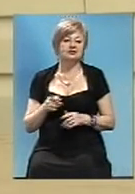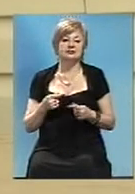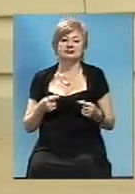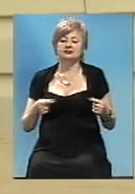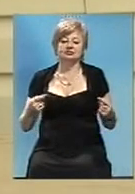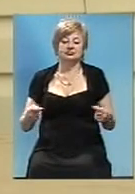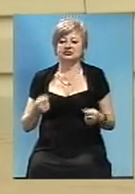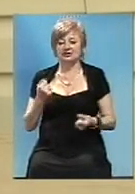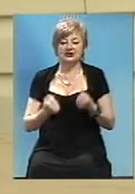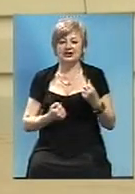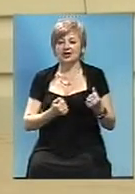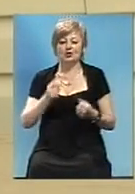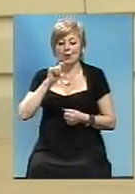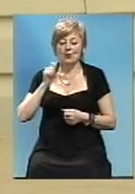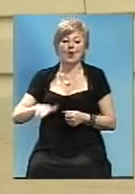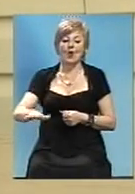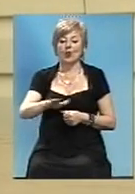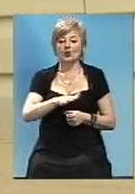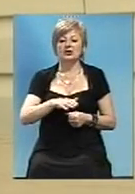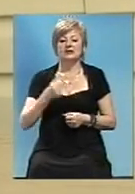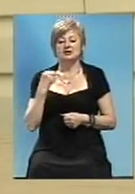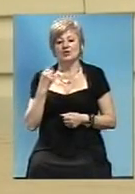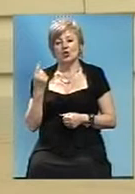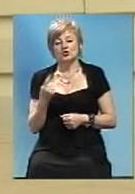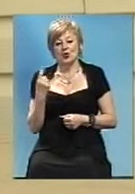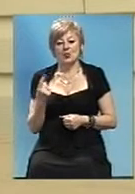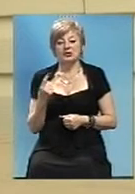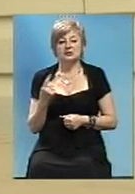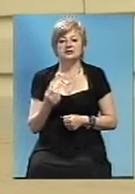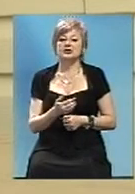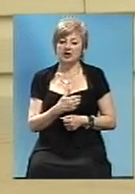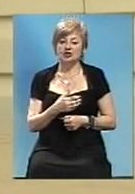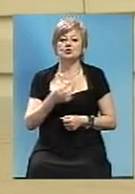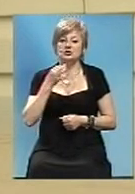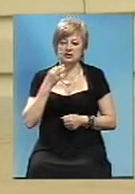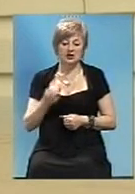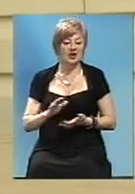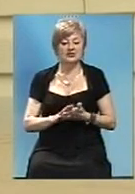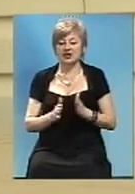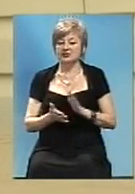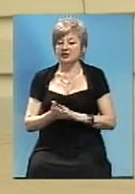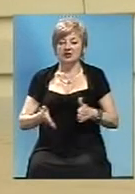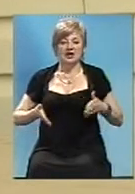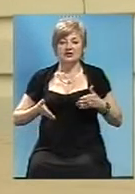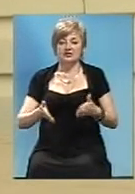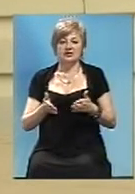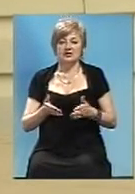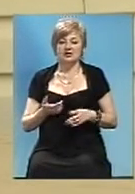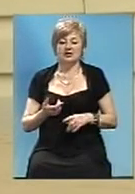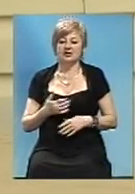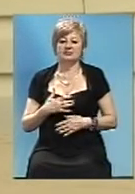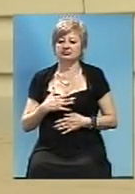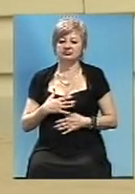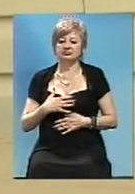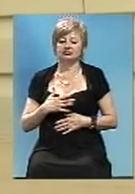я їжу по Україні, я їжу по Запорожжжій області. І хочу сказати, що в стані дорог неудовлетворює,